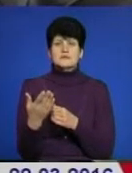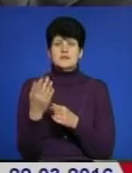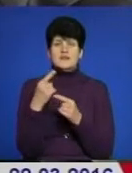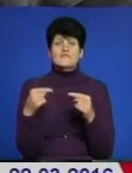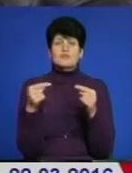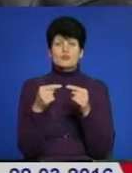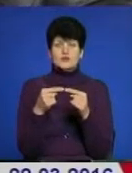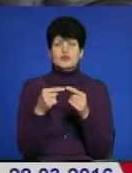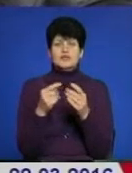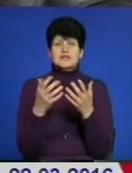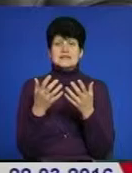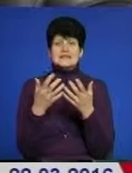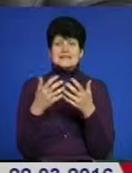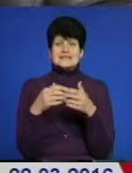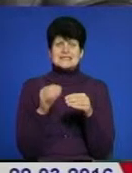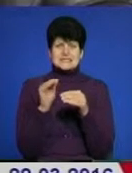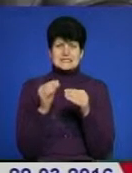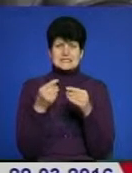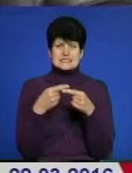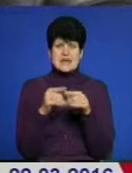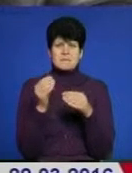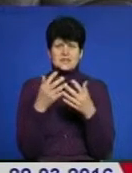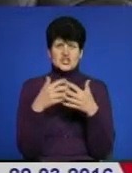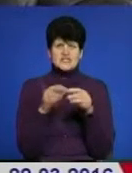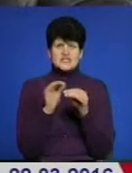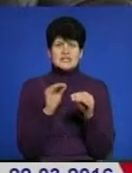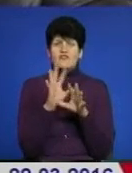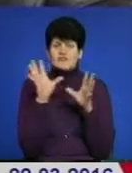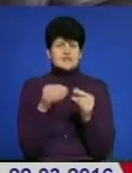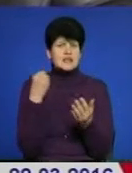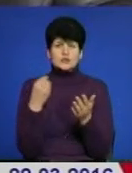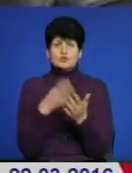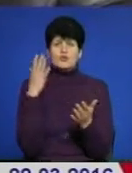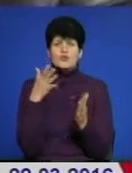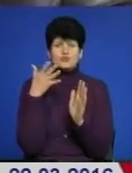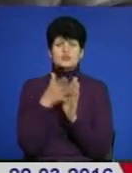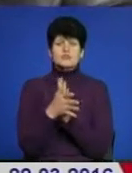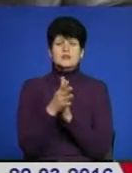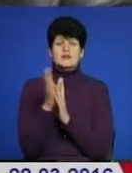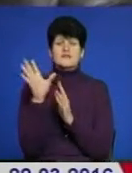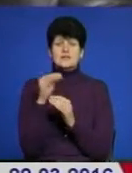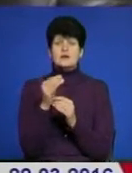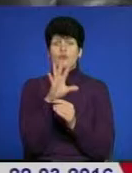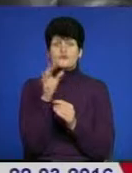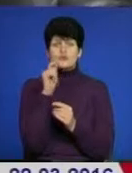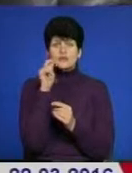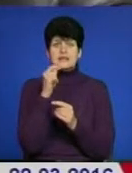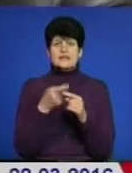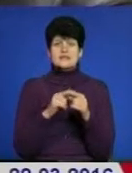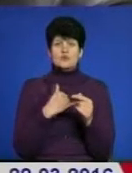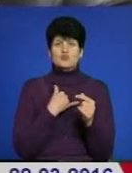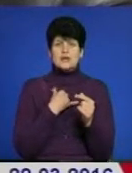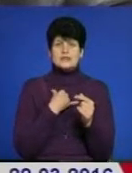запчастини такі самі. Бачите, які вони тепер… Ну, все дорого, розумієте. І все взяти по всій Україні – це в нас